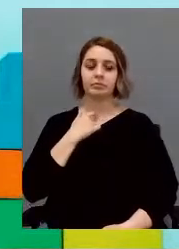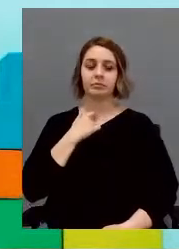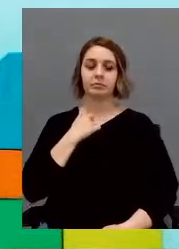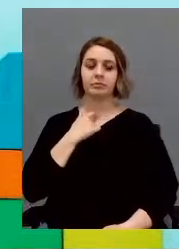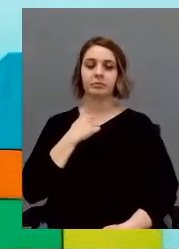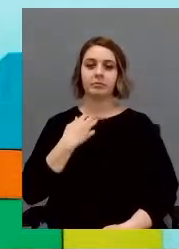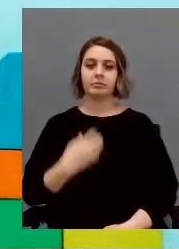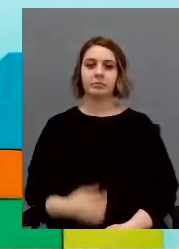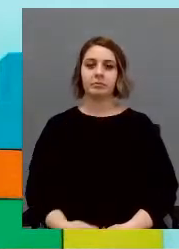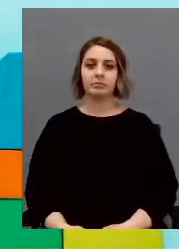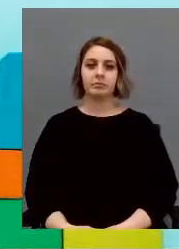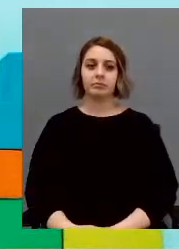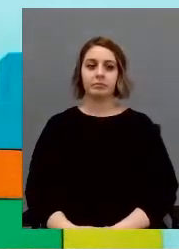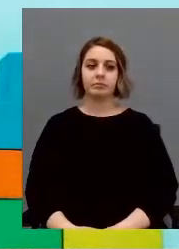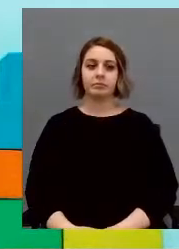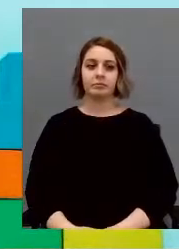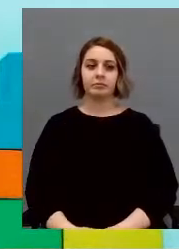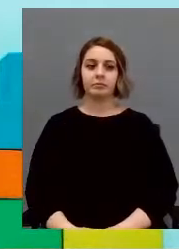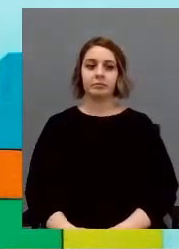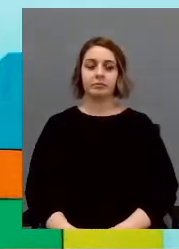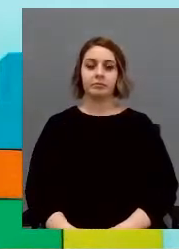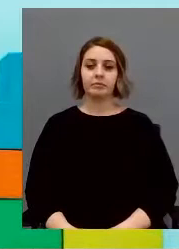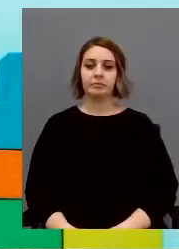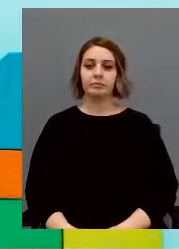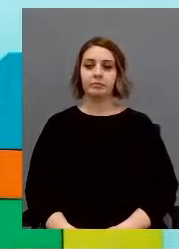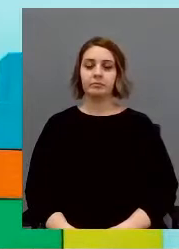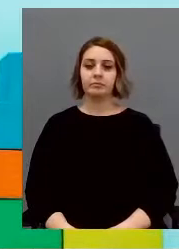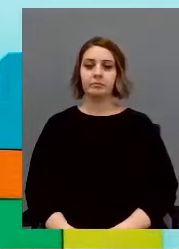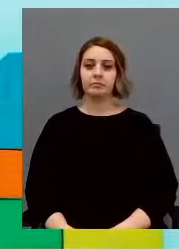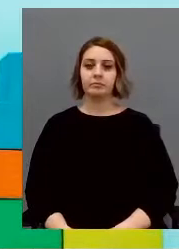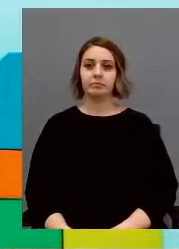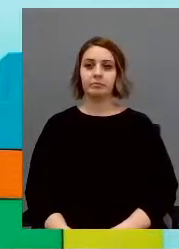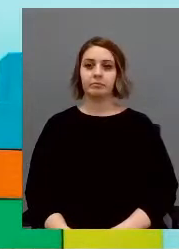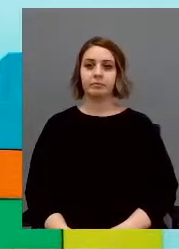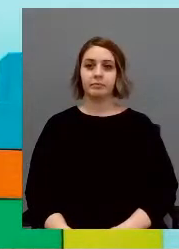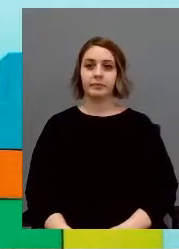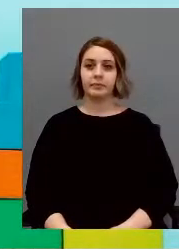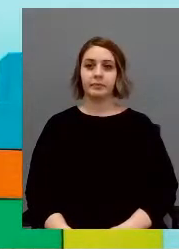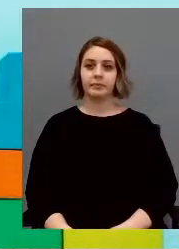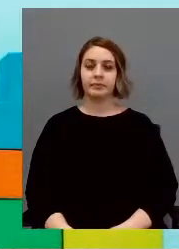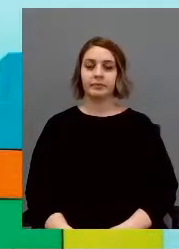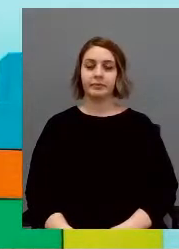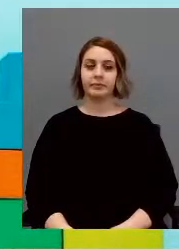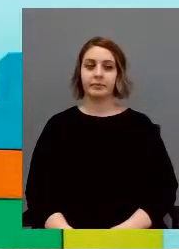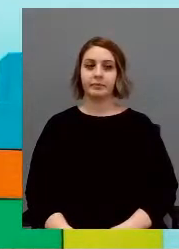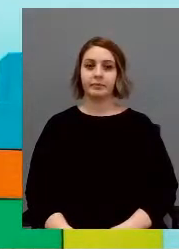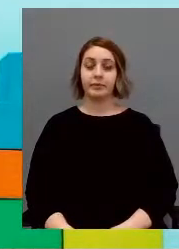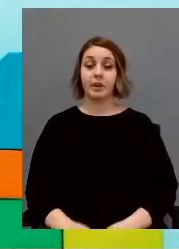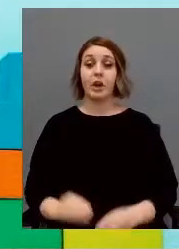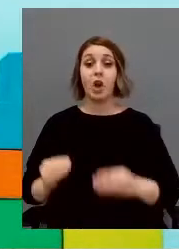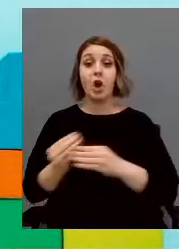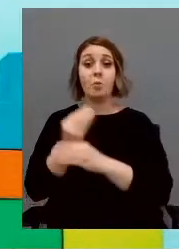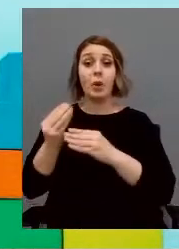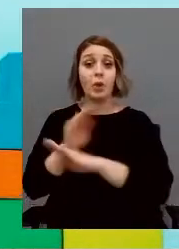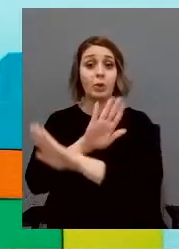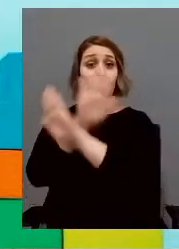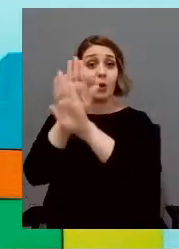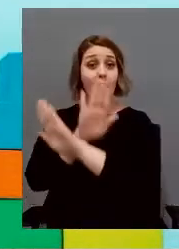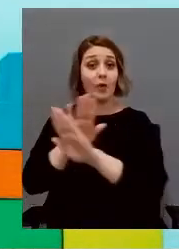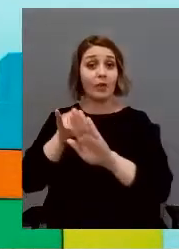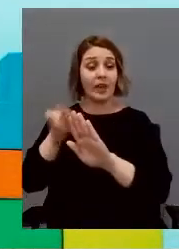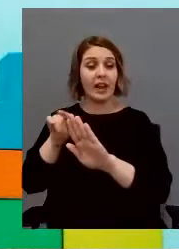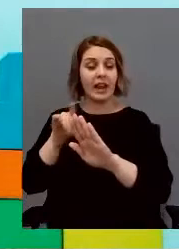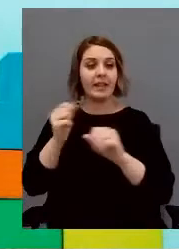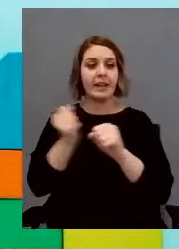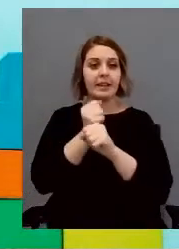rossago oppure anche tramite commesse che ci arrivano da privati e il prodotto final del trabacco di